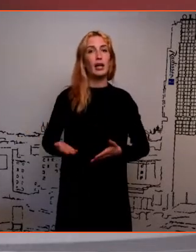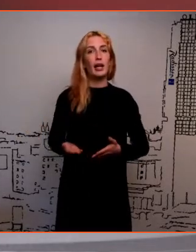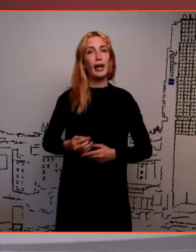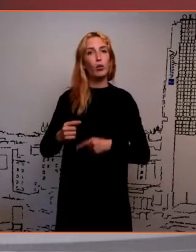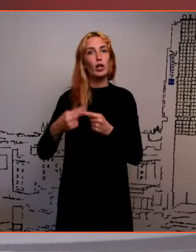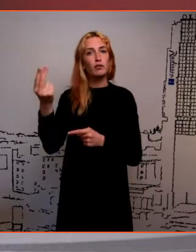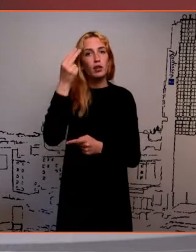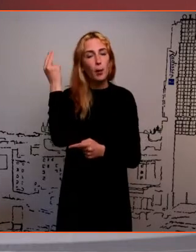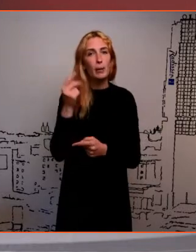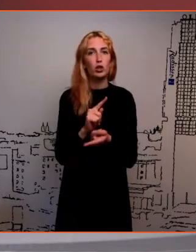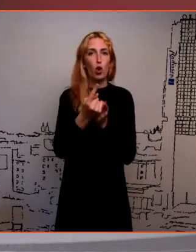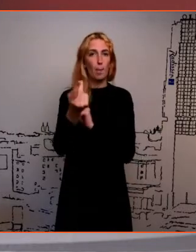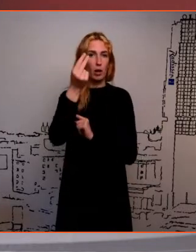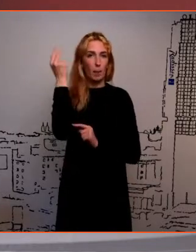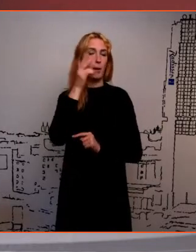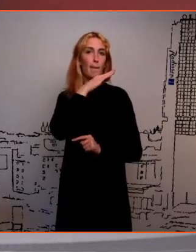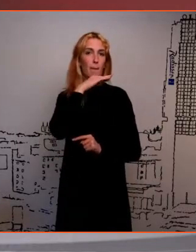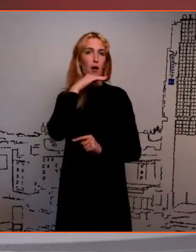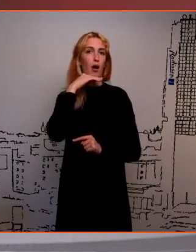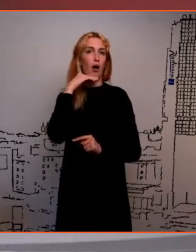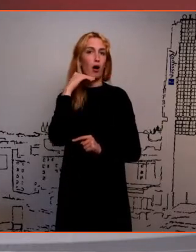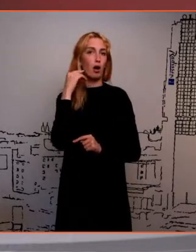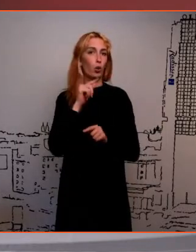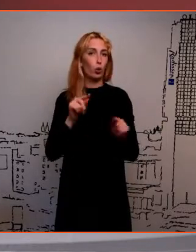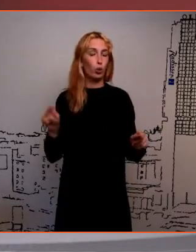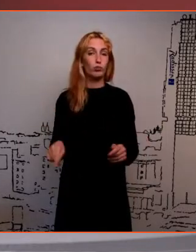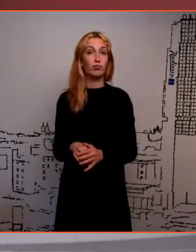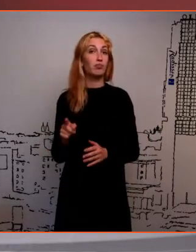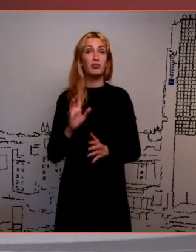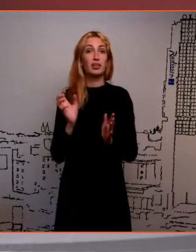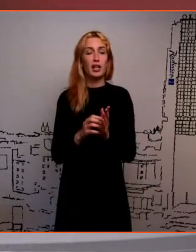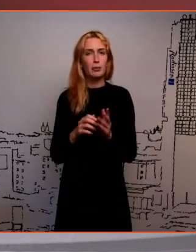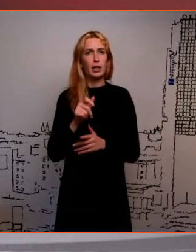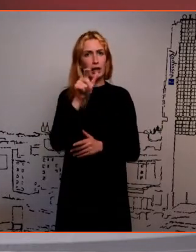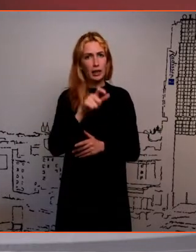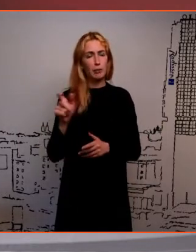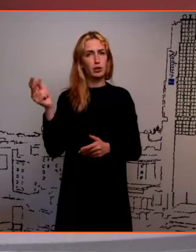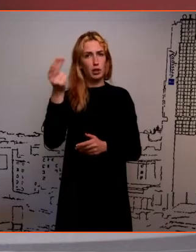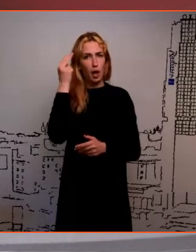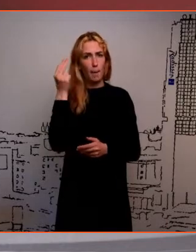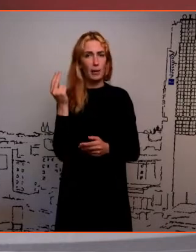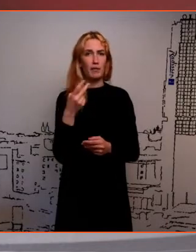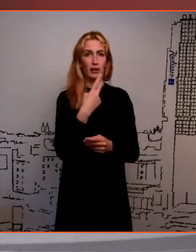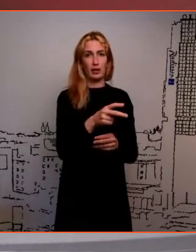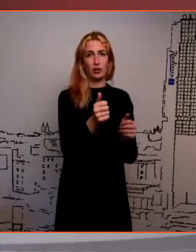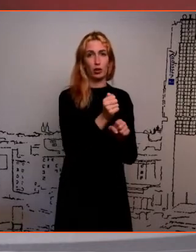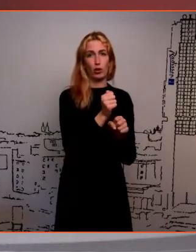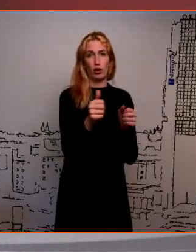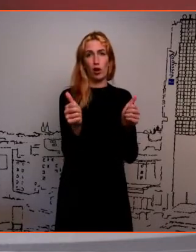ja ümberõppet, et siit me võime juba teha järjelduse, et inimesed tegete õppijad ümber teise töö kõrvalt.